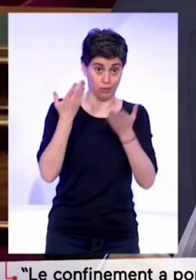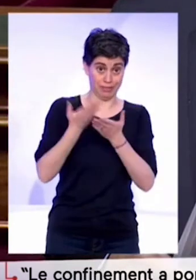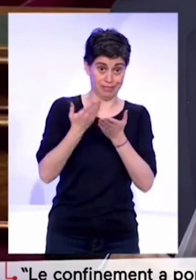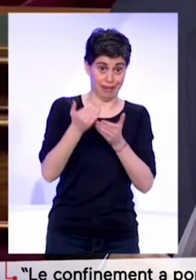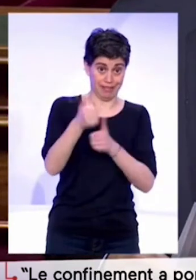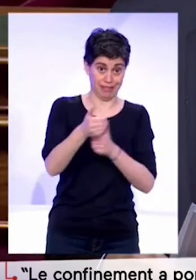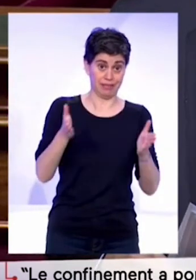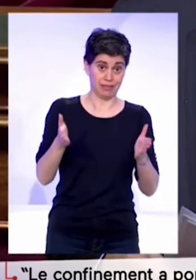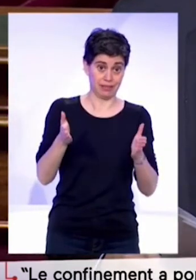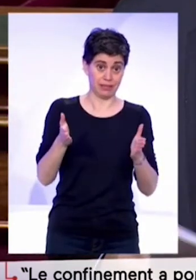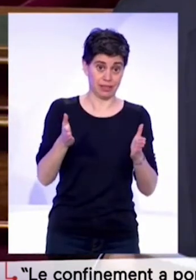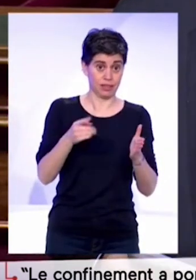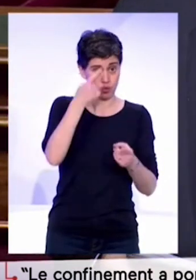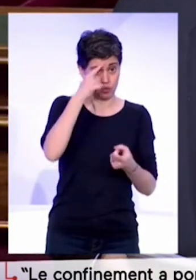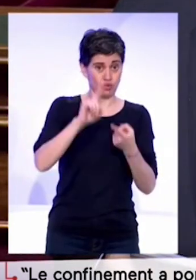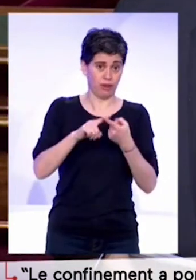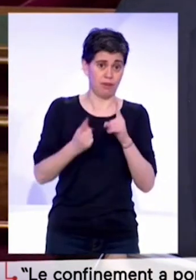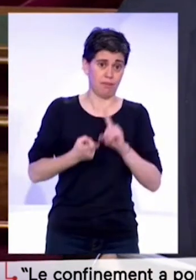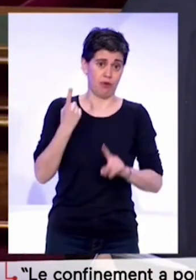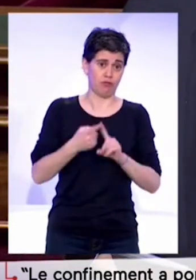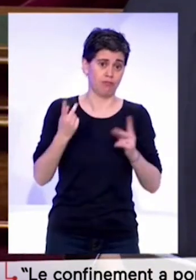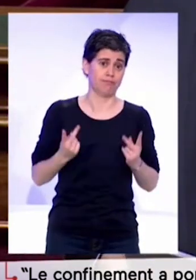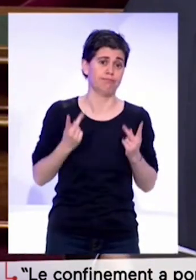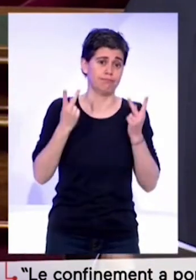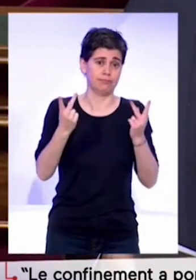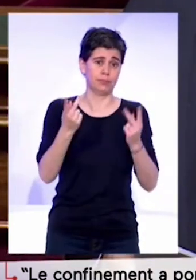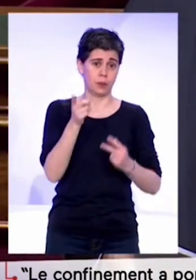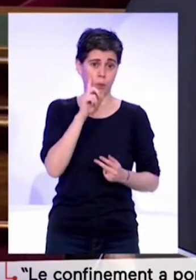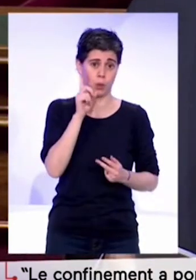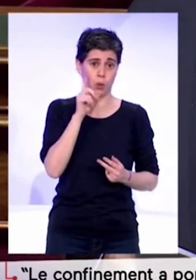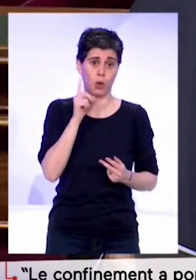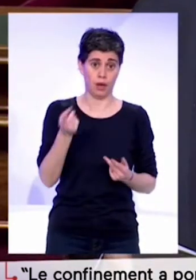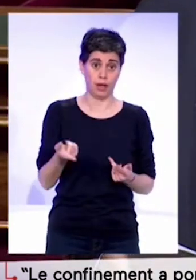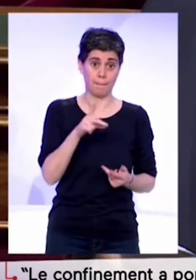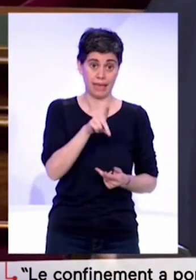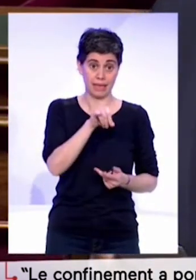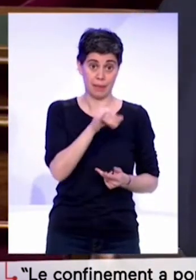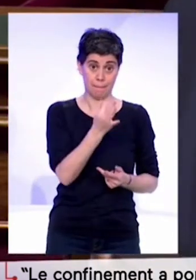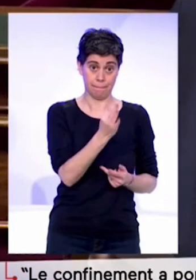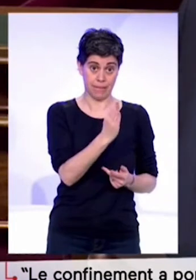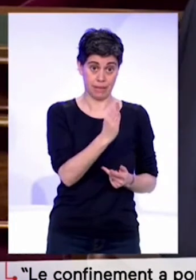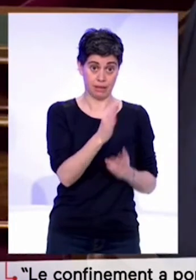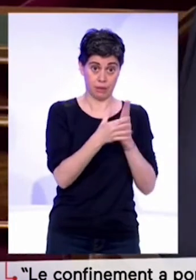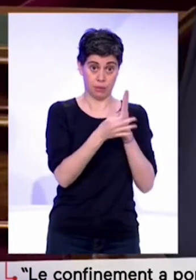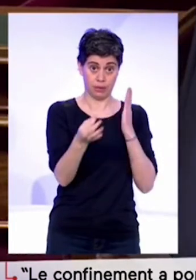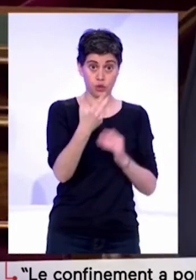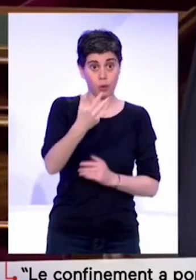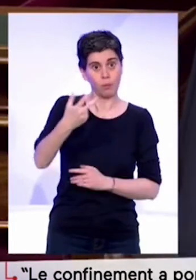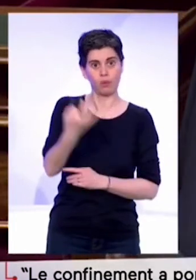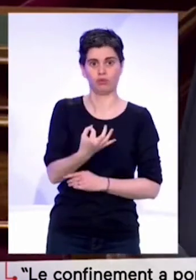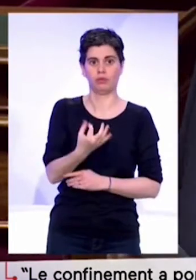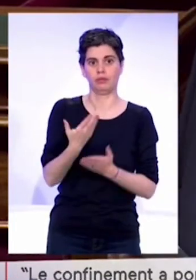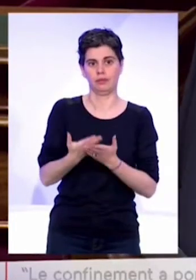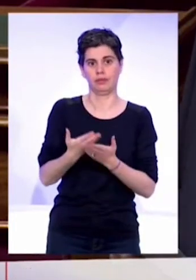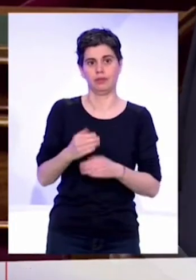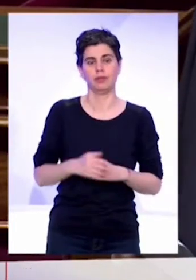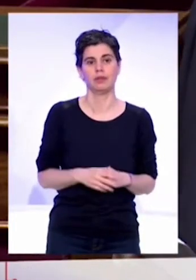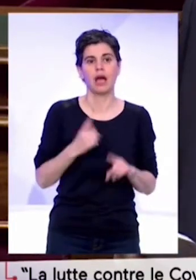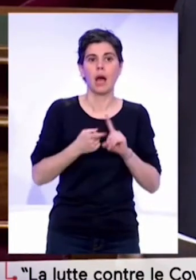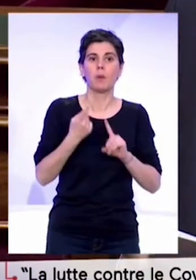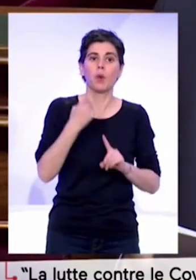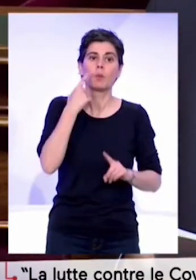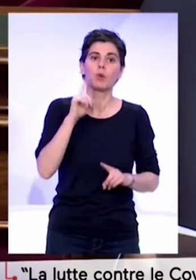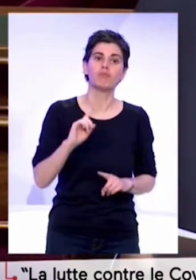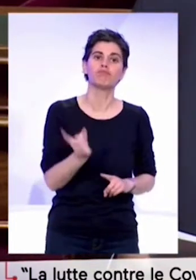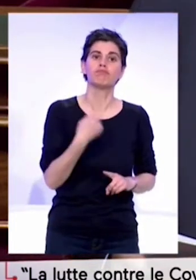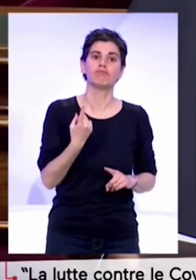Et c'est un sujet important, c'est un domaine qui représente 3% de notre PIB et il est important aussi pour tous ceux